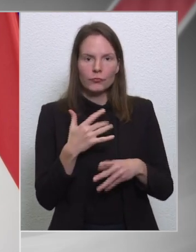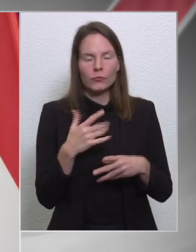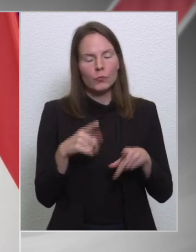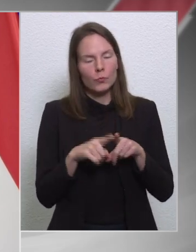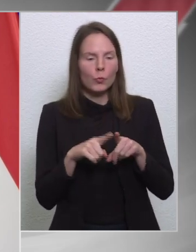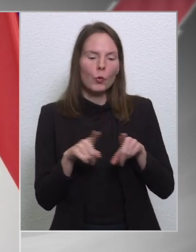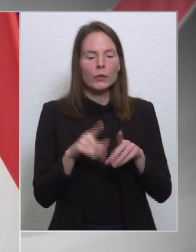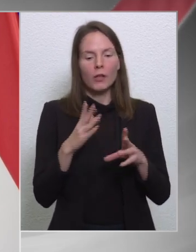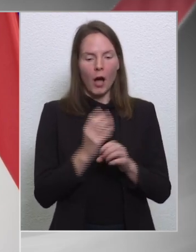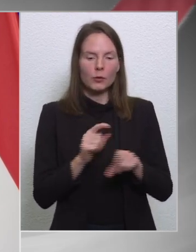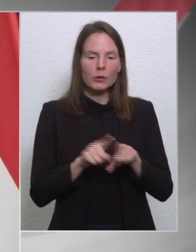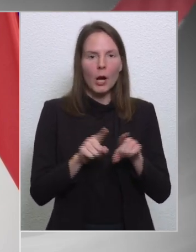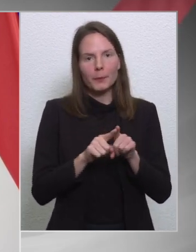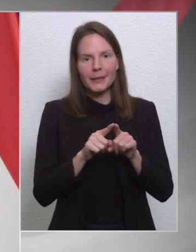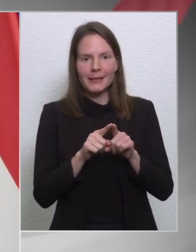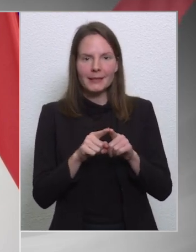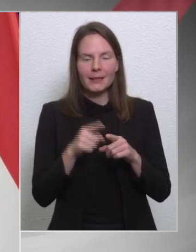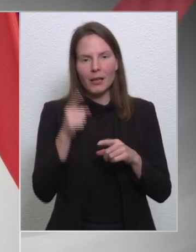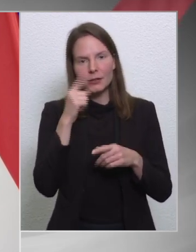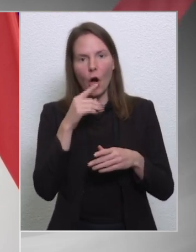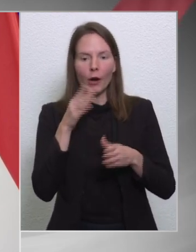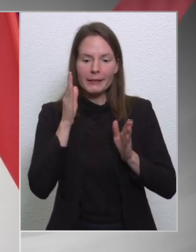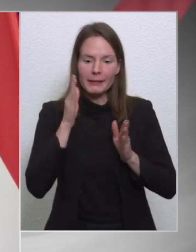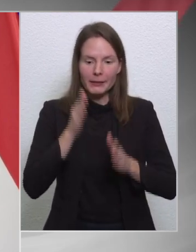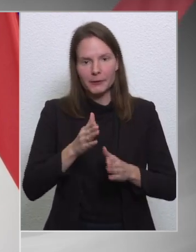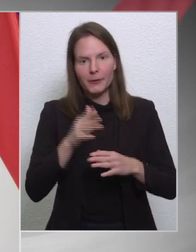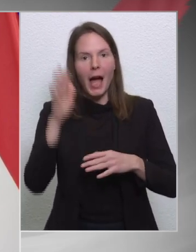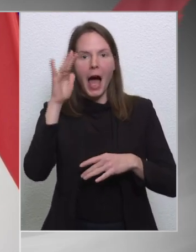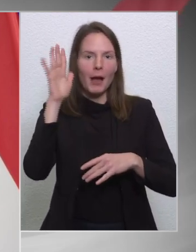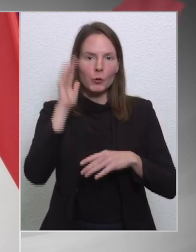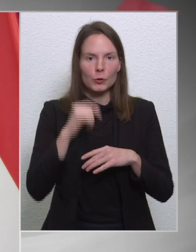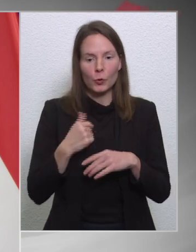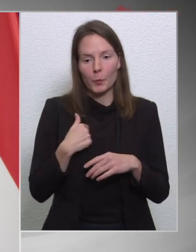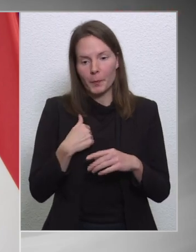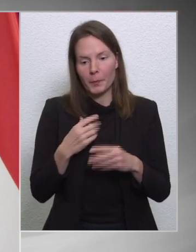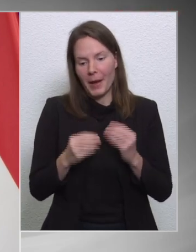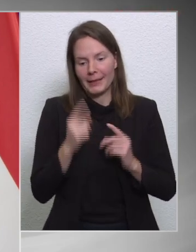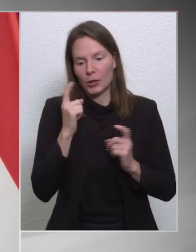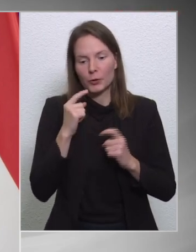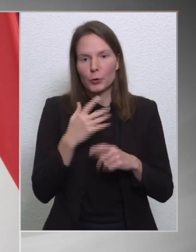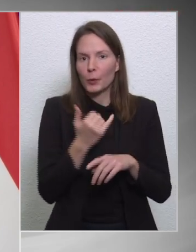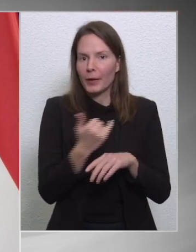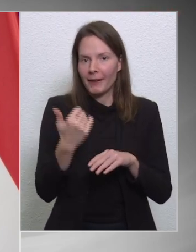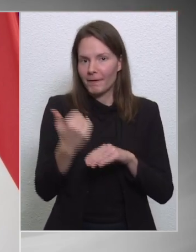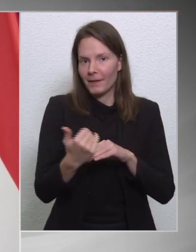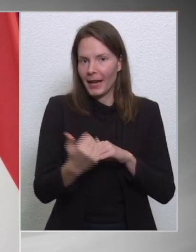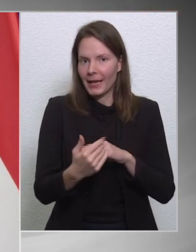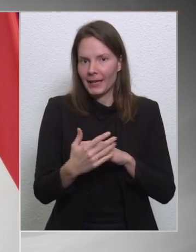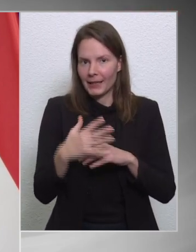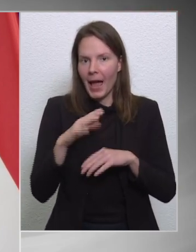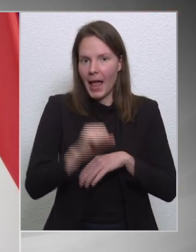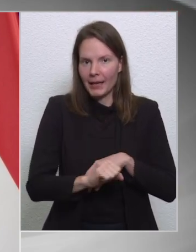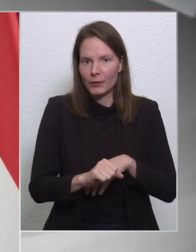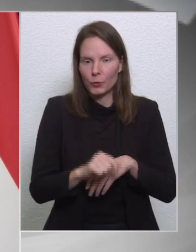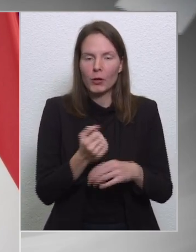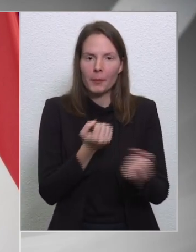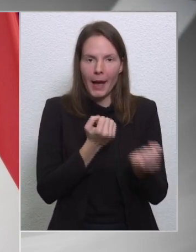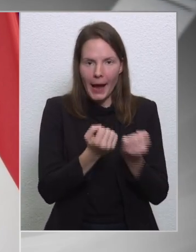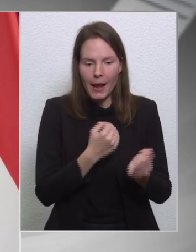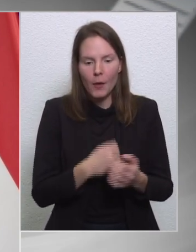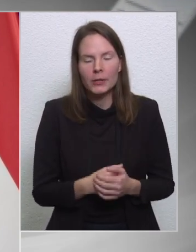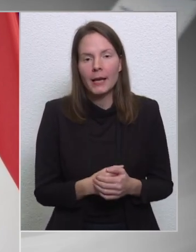álmodozónak, mert hogy azt mondtam, hogy az a cél, hogy évvégéig elérjük ezeket a megállapodásokat. Ezt csak úgy tudjuk elérni, ha sikerül,